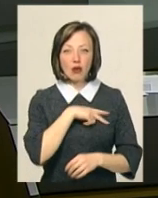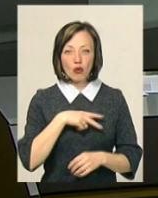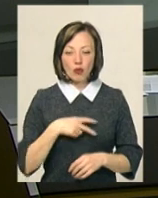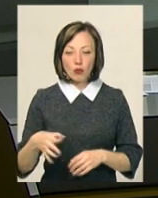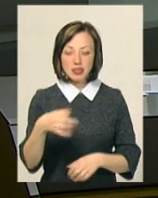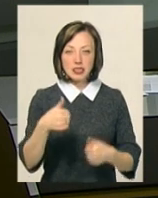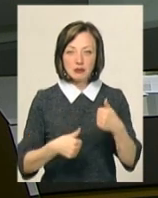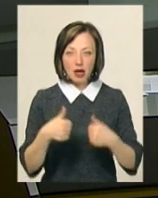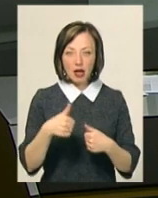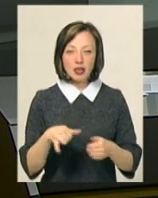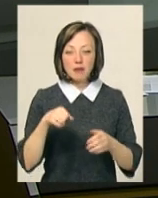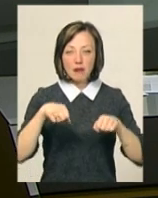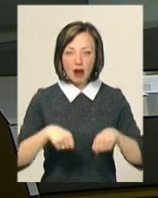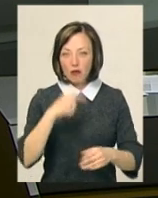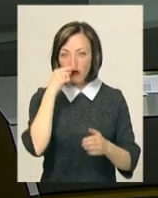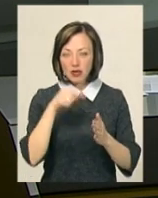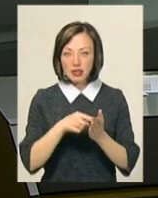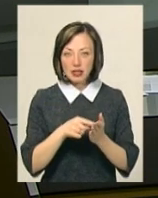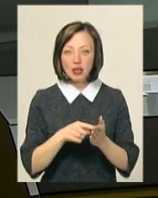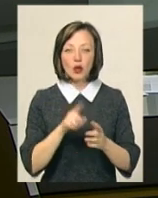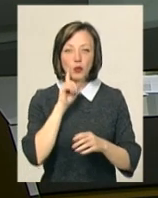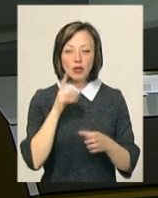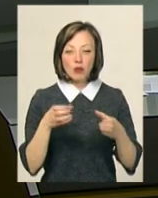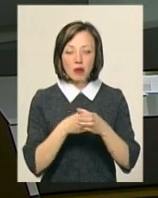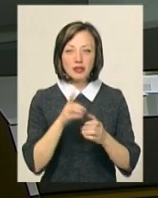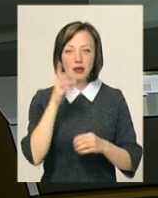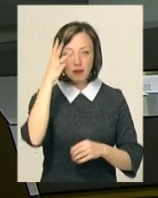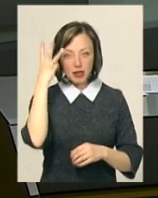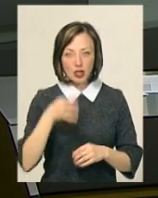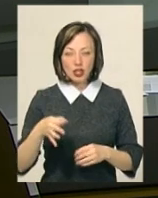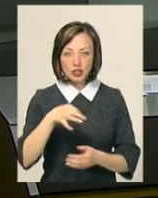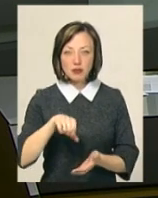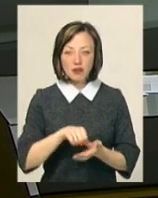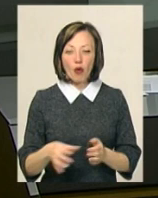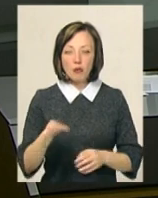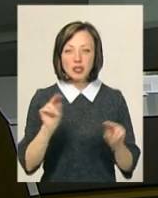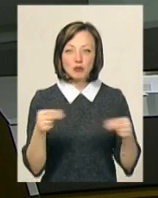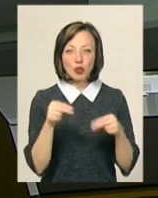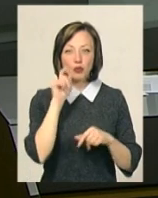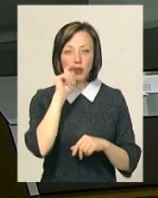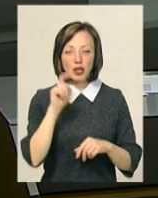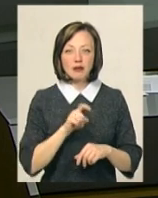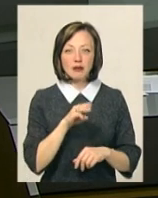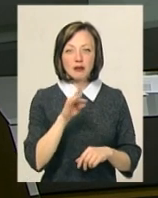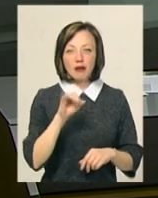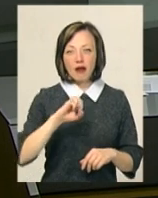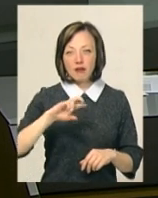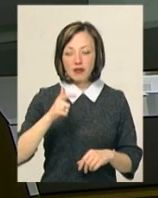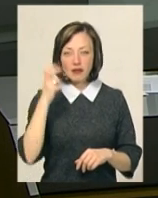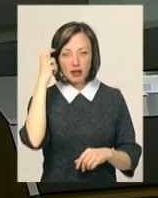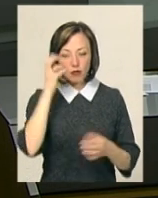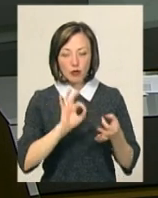обласних змагань та право увійти до складу юнацької збірної Хмельниччини і представляти область на чемпіонаті України в травні у Києві.